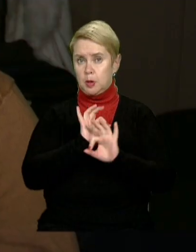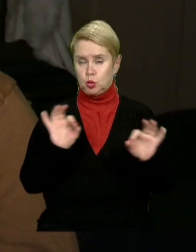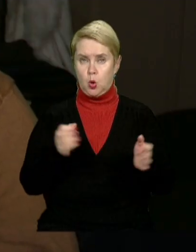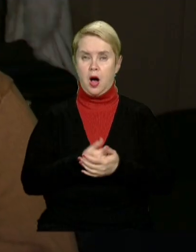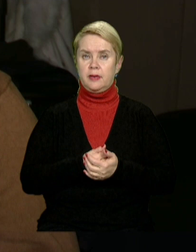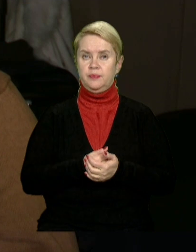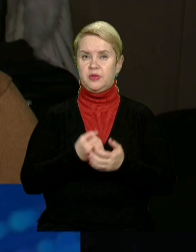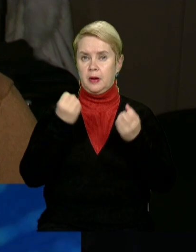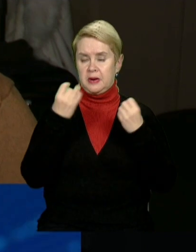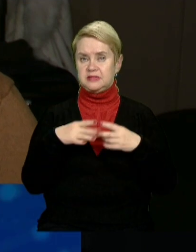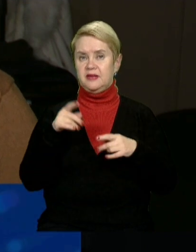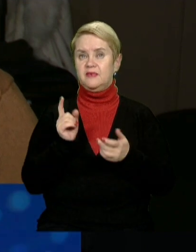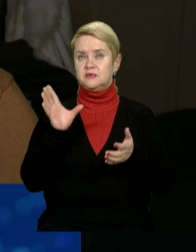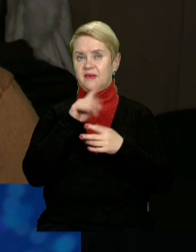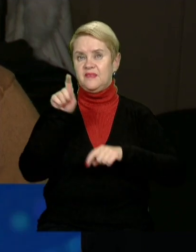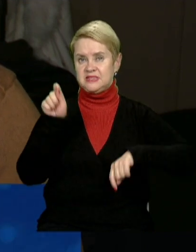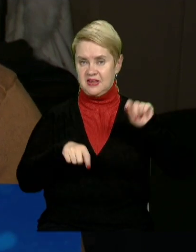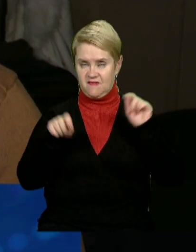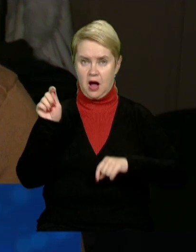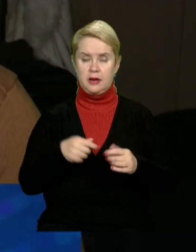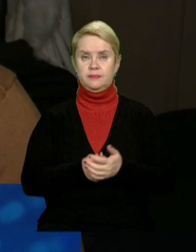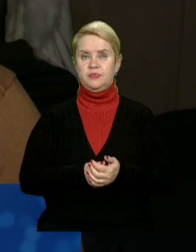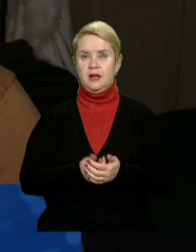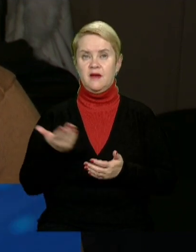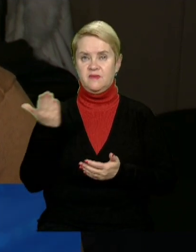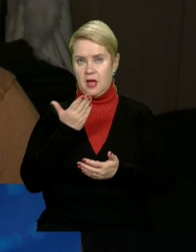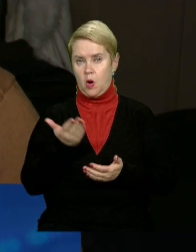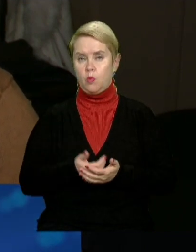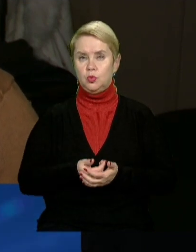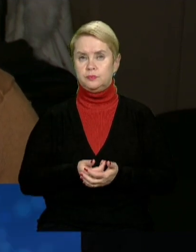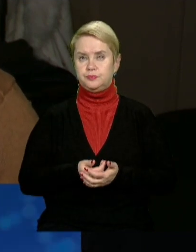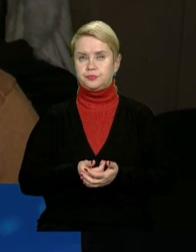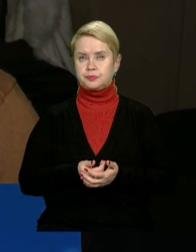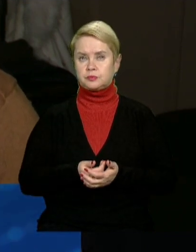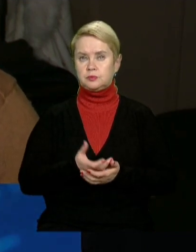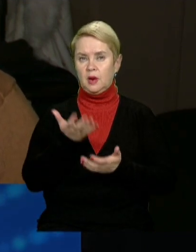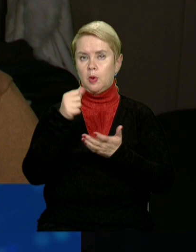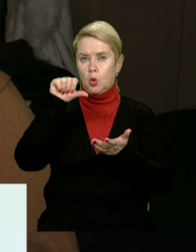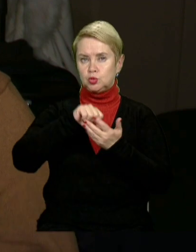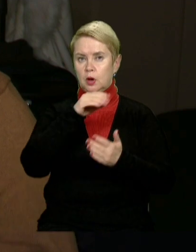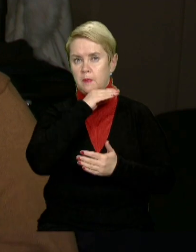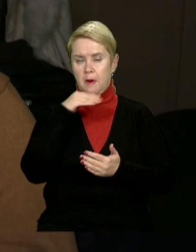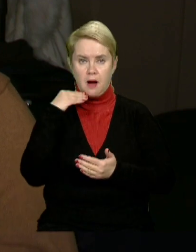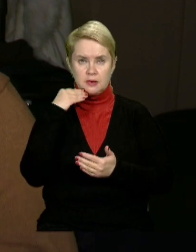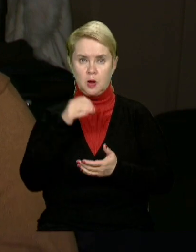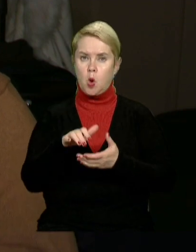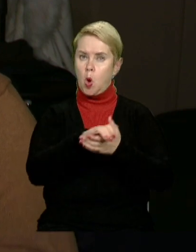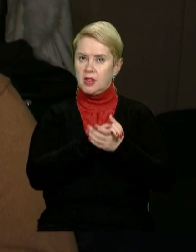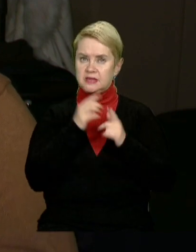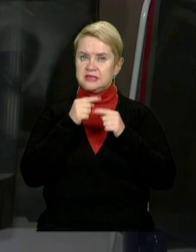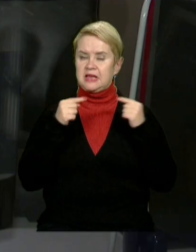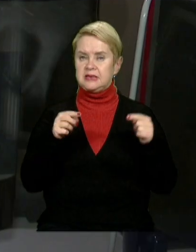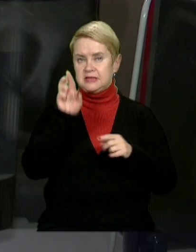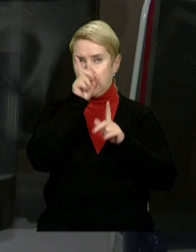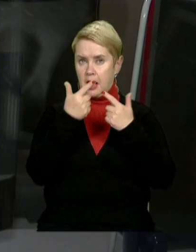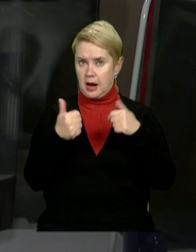престижний фестиваль, в якому приймають участь дуже багато колективів з різних